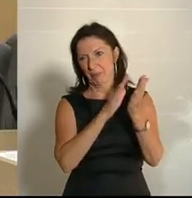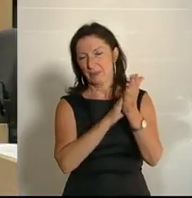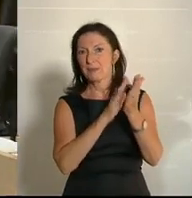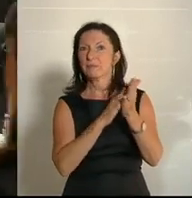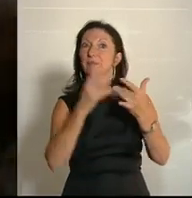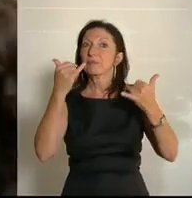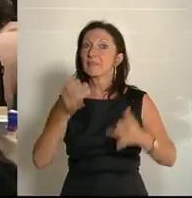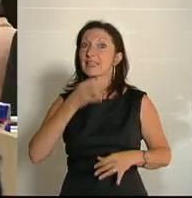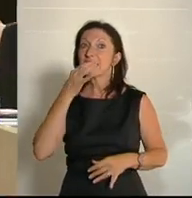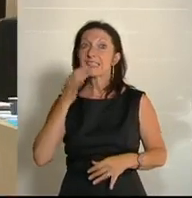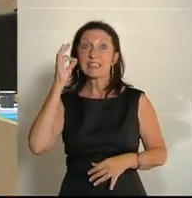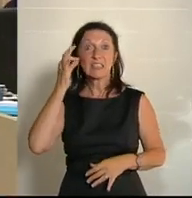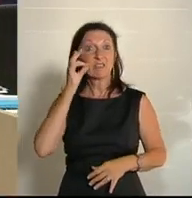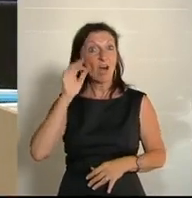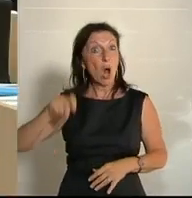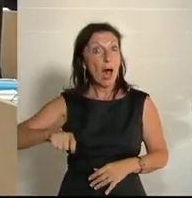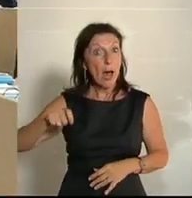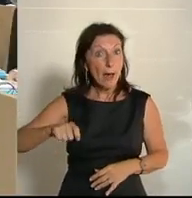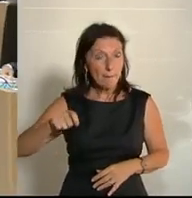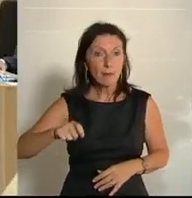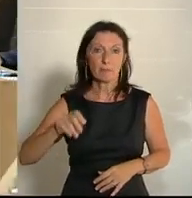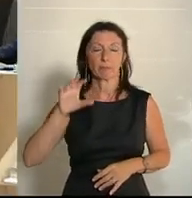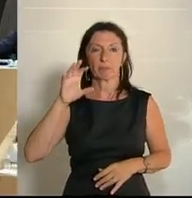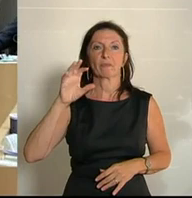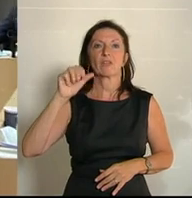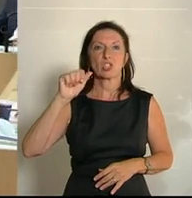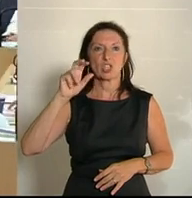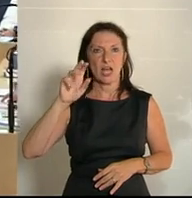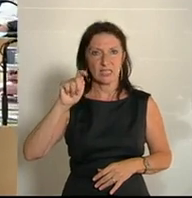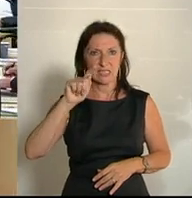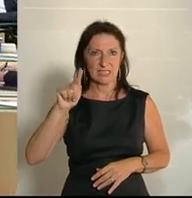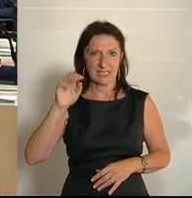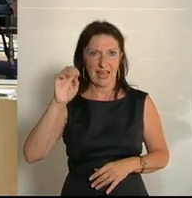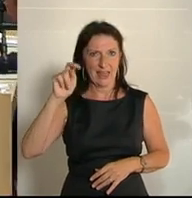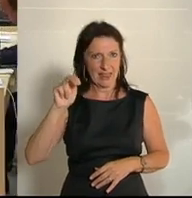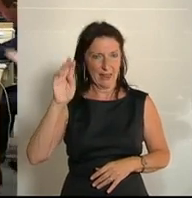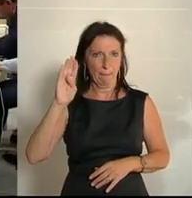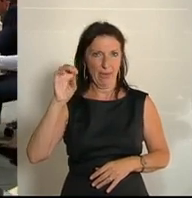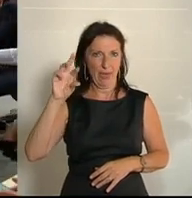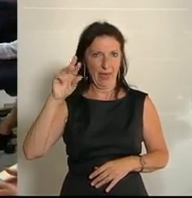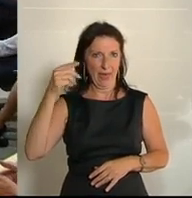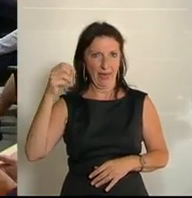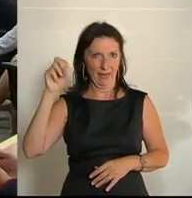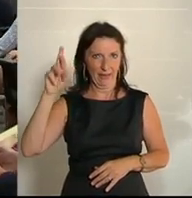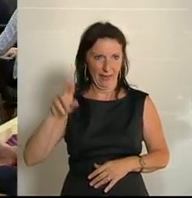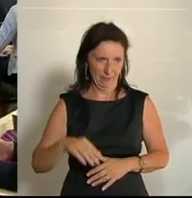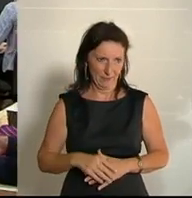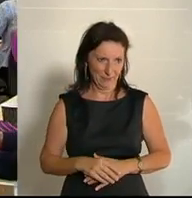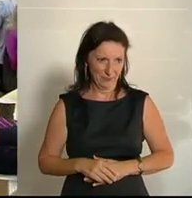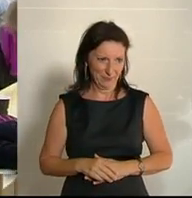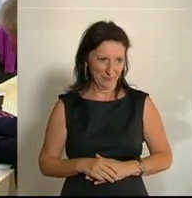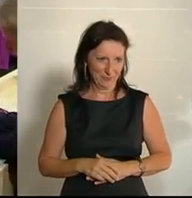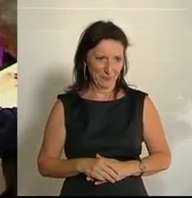Zu SPÖ-Abgeordneter Harald Troch und letzte Rednerin zur Grundbuchnovelle,